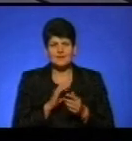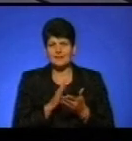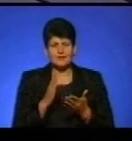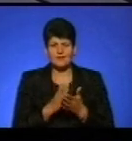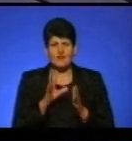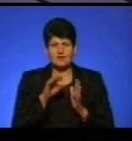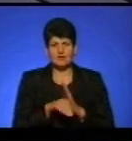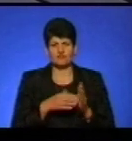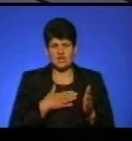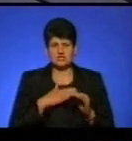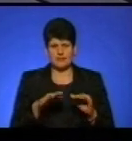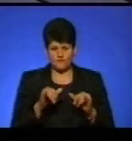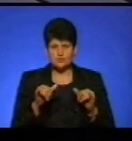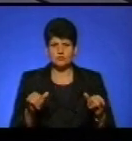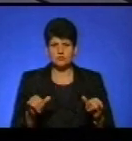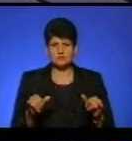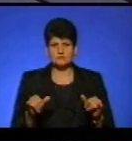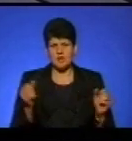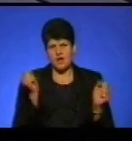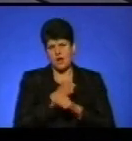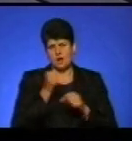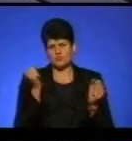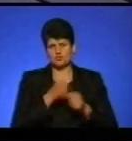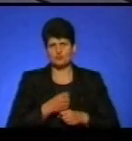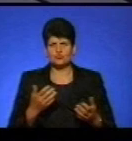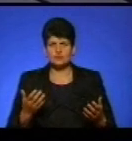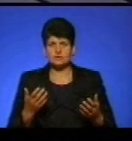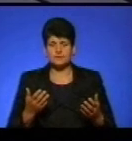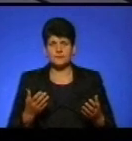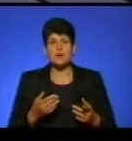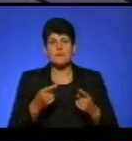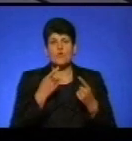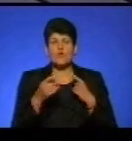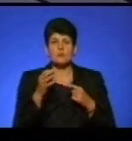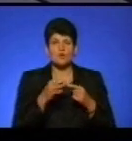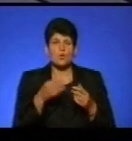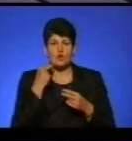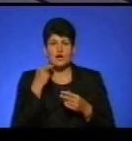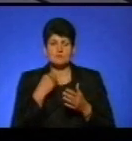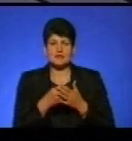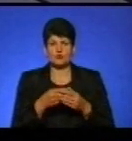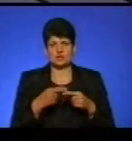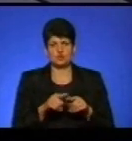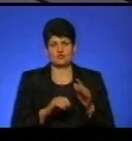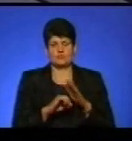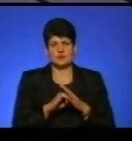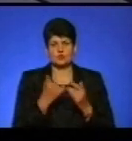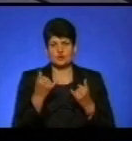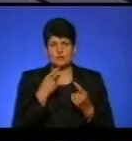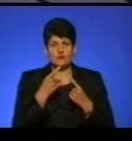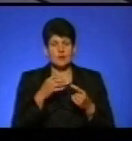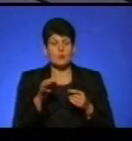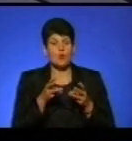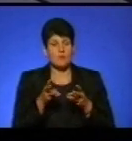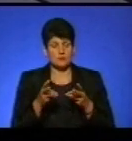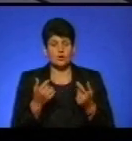в наших дітей, розвиток? Абсурд повний. Наступне питання, ми говоримо про покращення матеріально-технічної бази. Сьогодні нам згадували про те саме опалення.